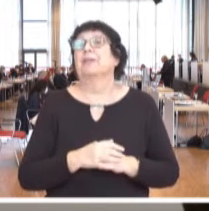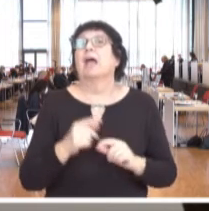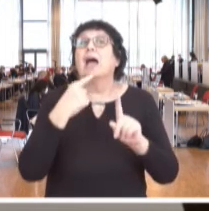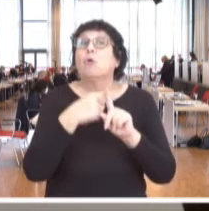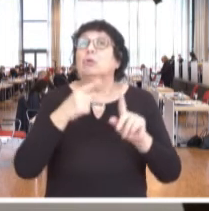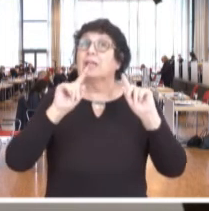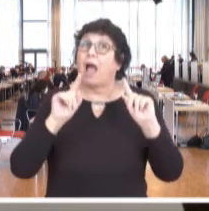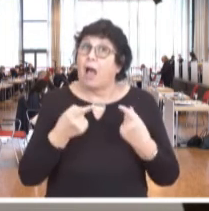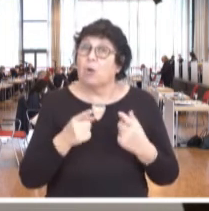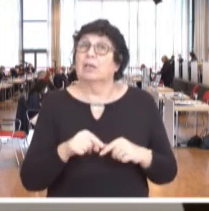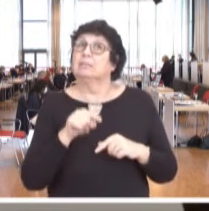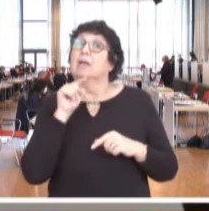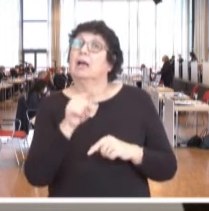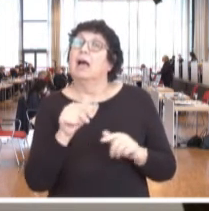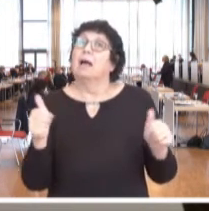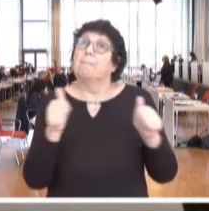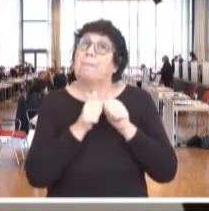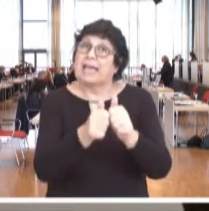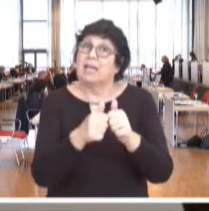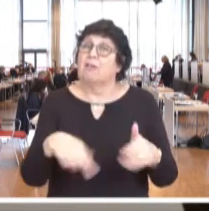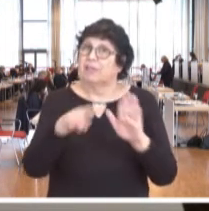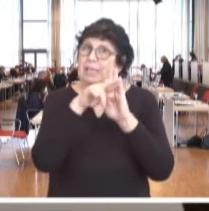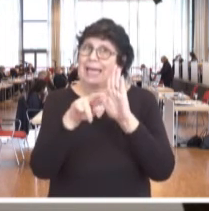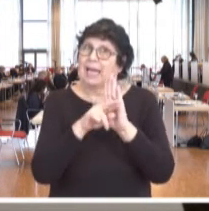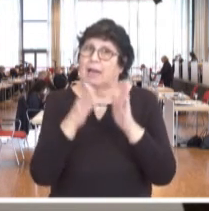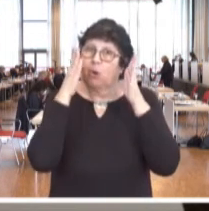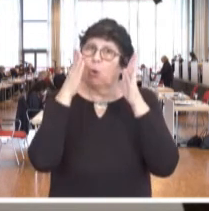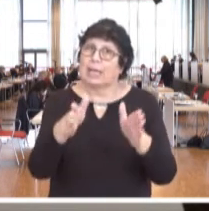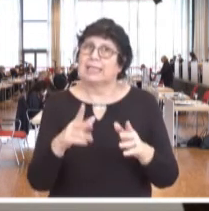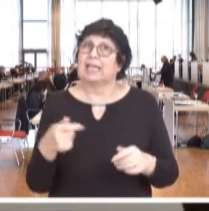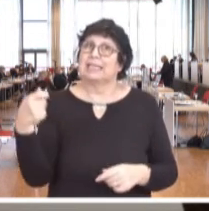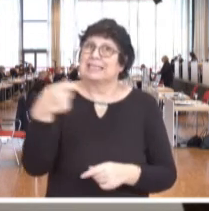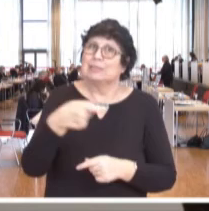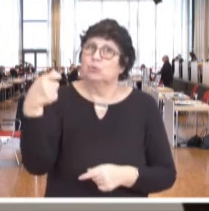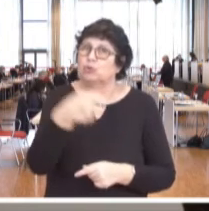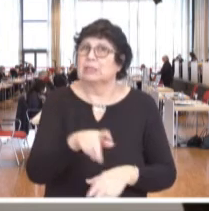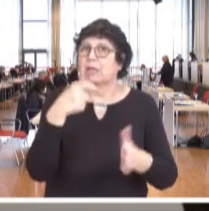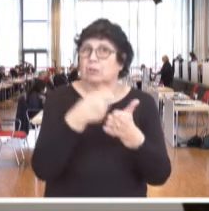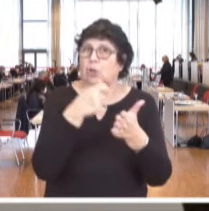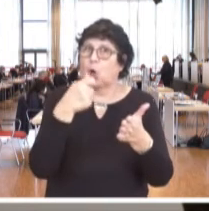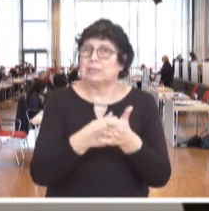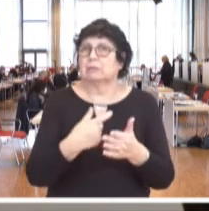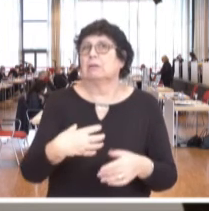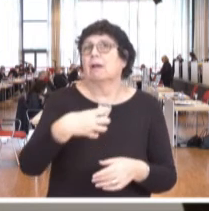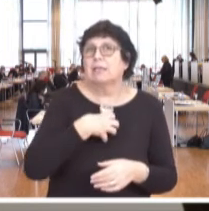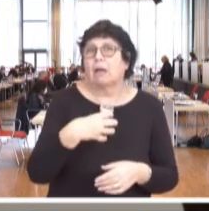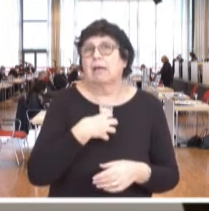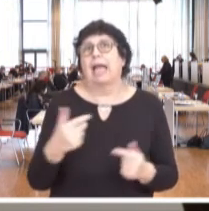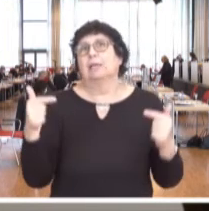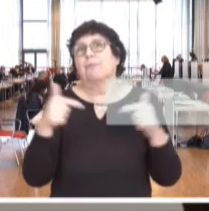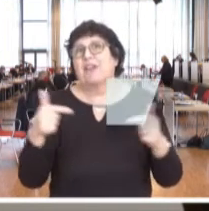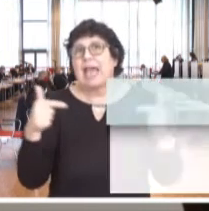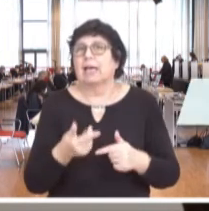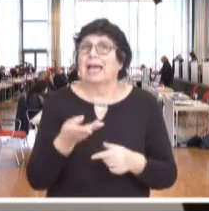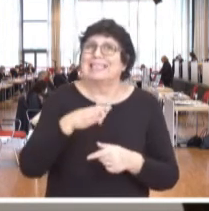und auf die an den Beihilferegeln orientierten Zuschüssen zu den Kosten in Krankheits-, Pflege-,